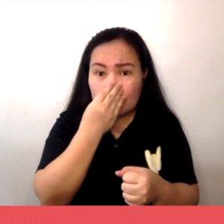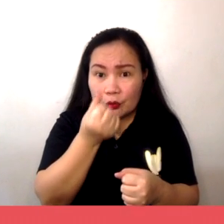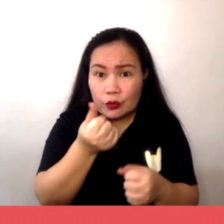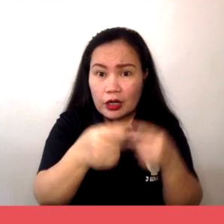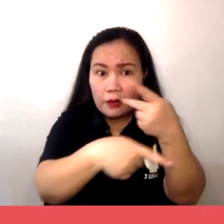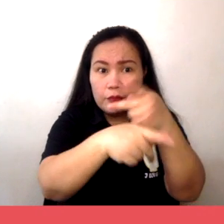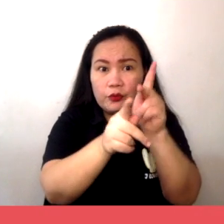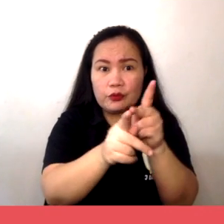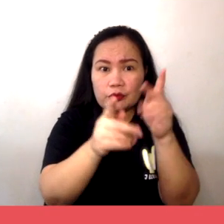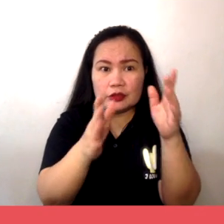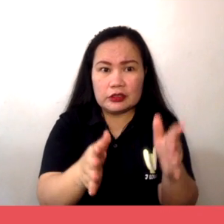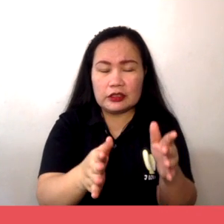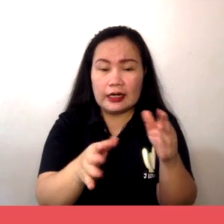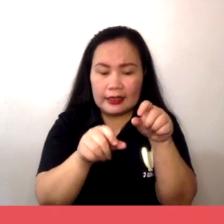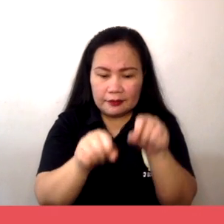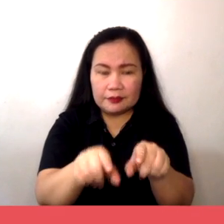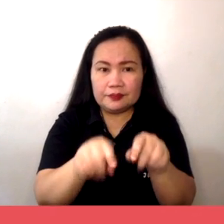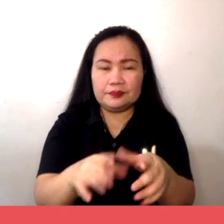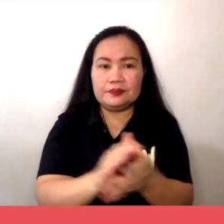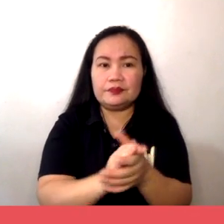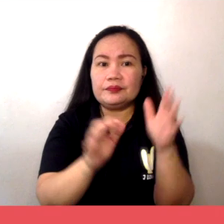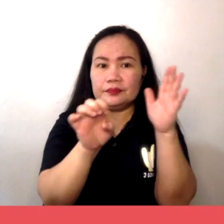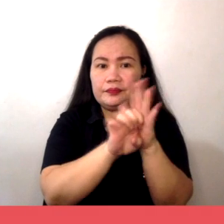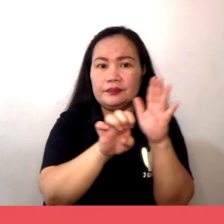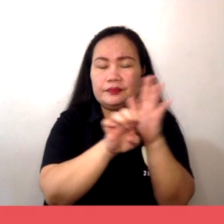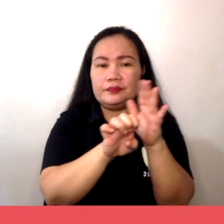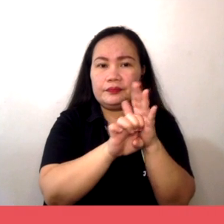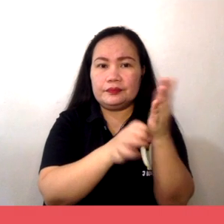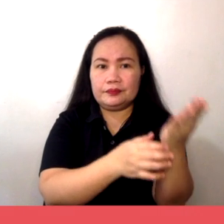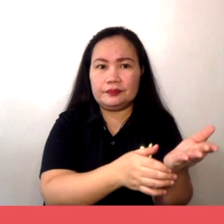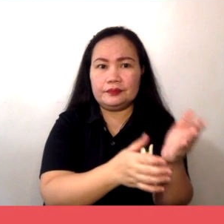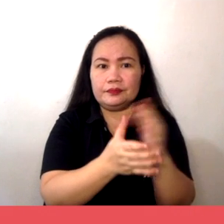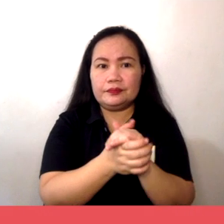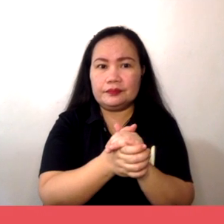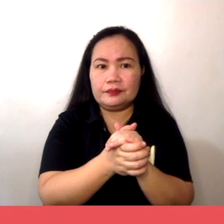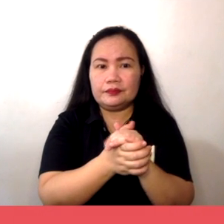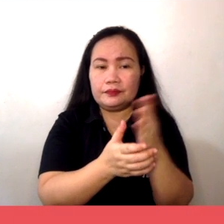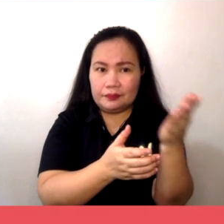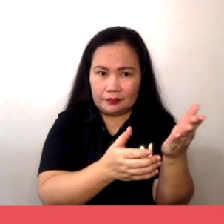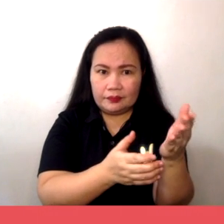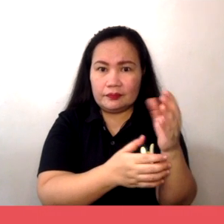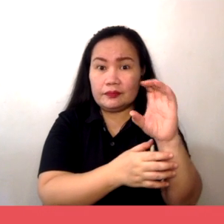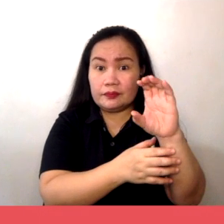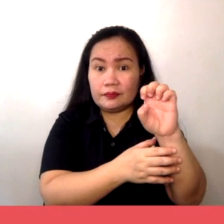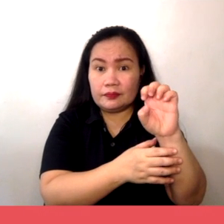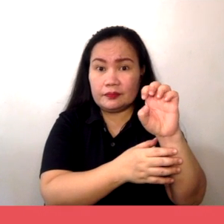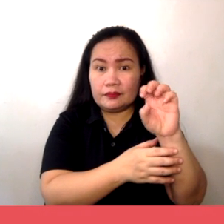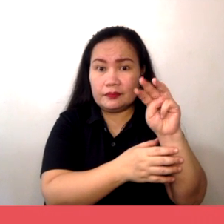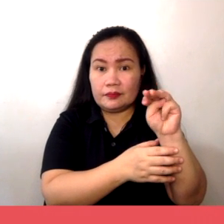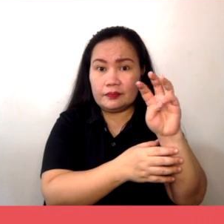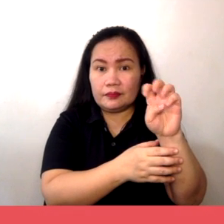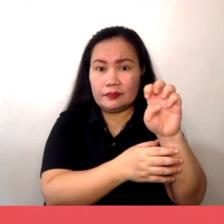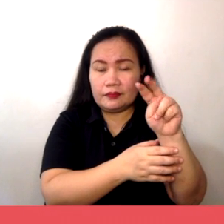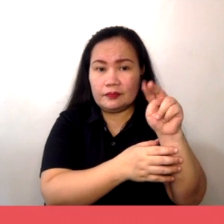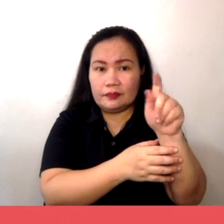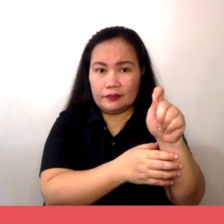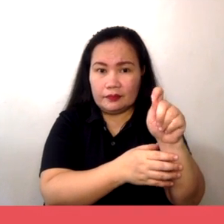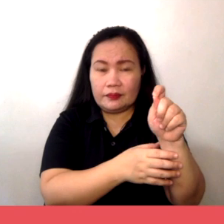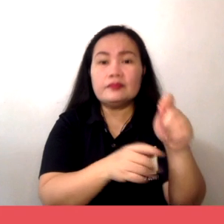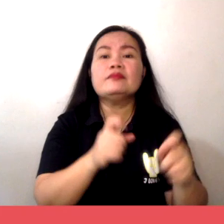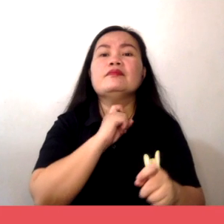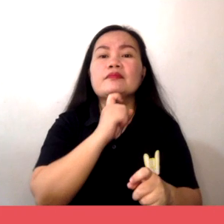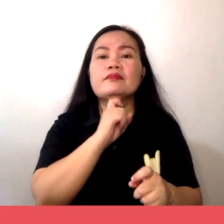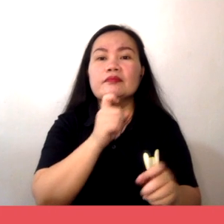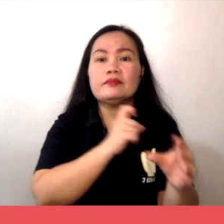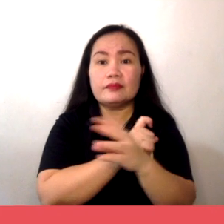Ilan sa mga halimbawa ng ganitong uri ng produkto sa pamilihan ay ang semento, bakal, ginto at petrolyo.